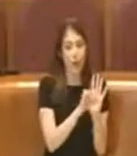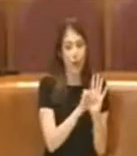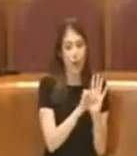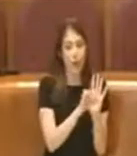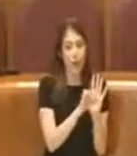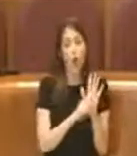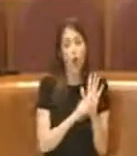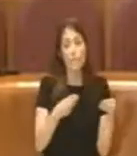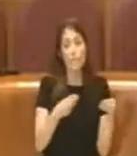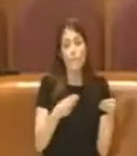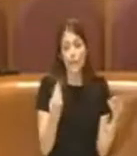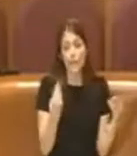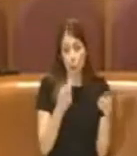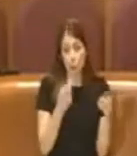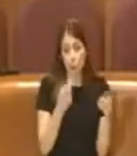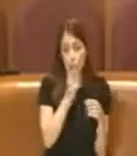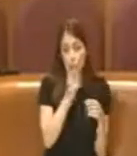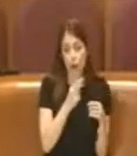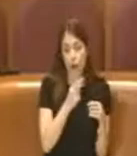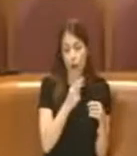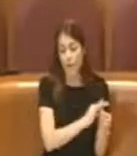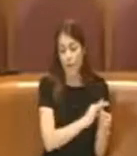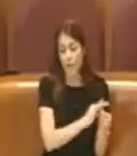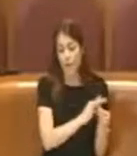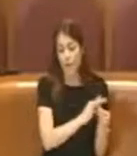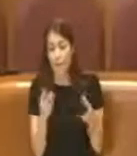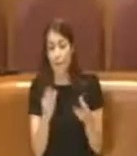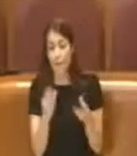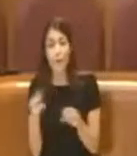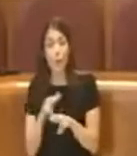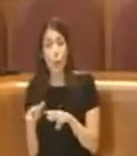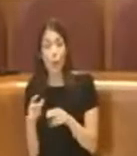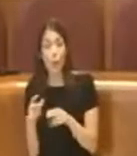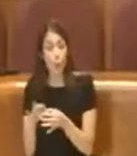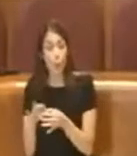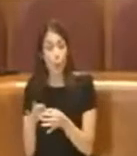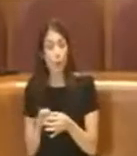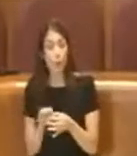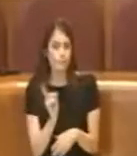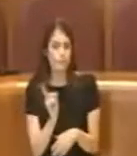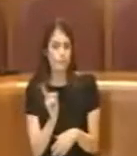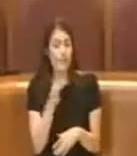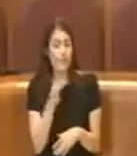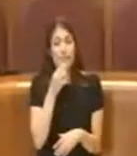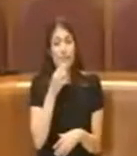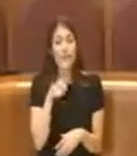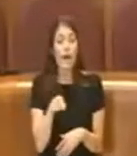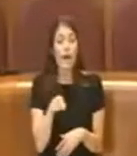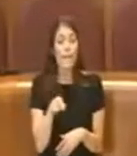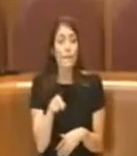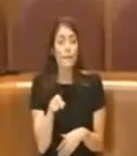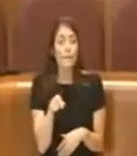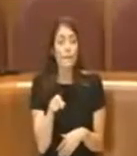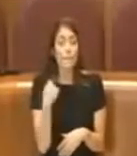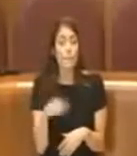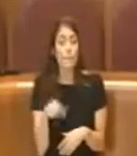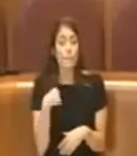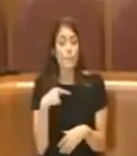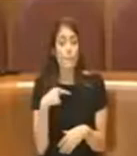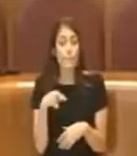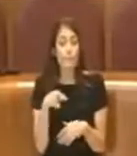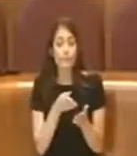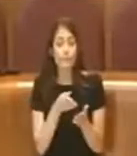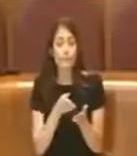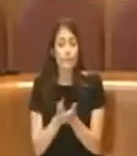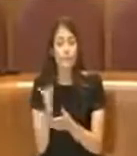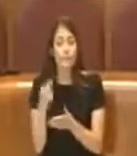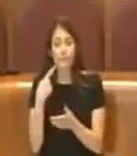culturali, non si possono staccare da beni comuni. Quindi quella poi è andata a finire trafugata, se ne è